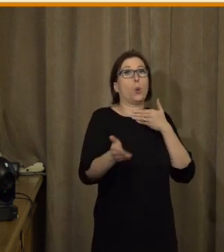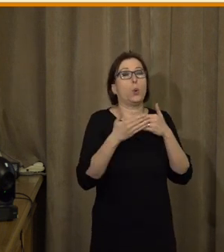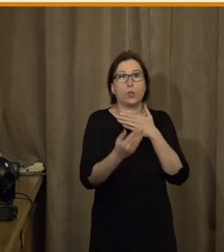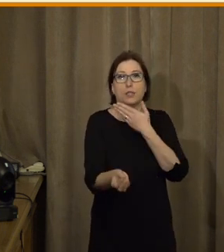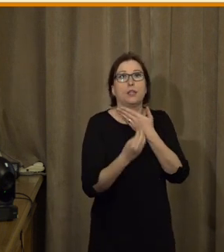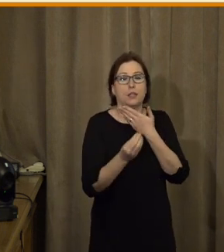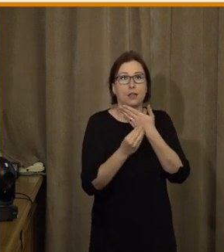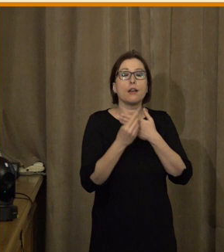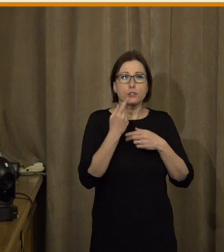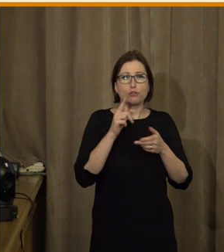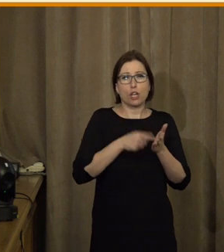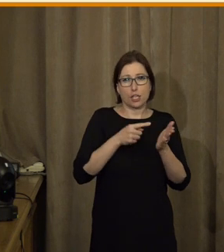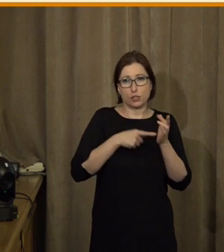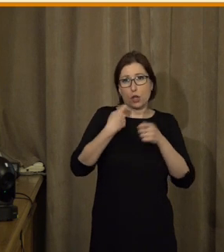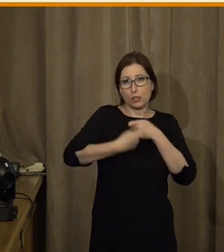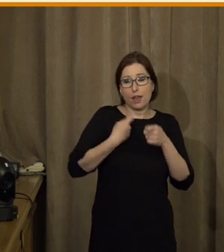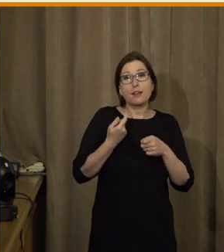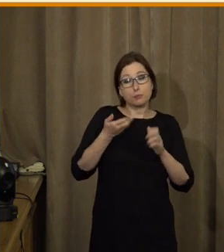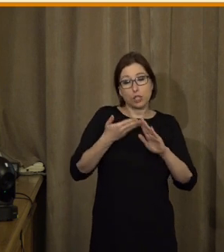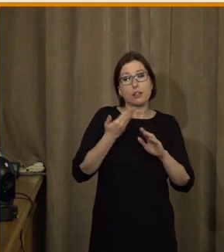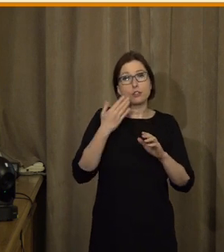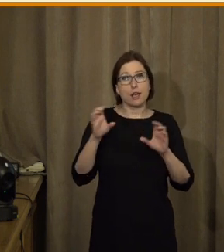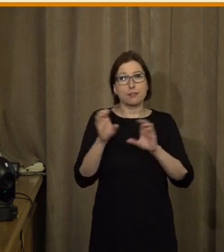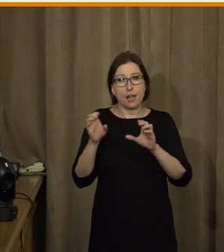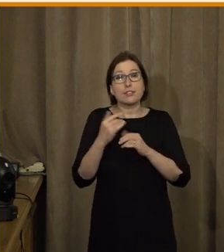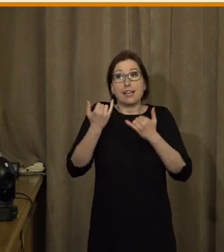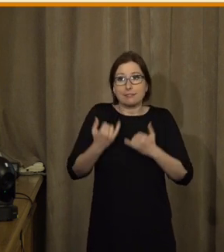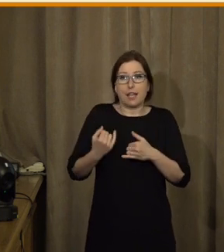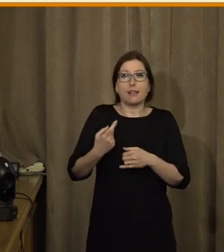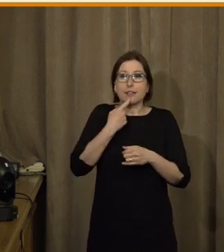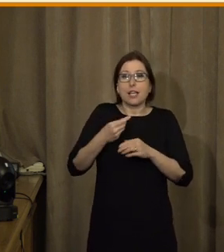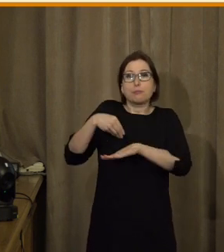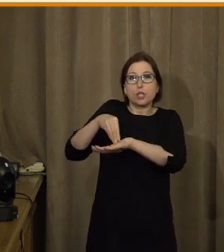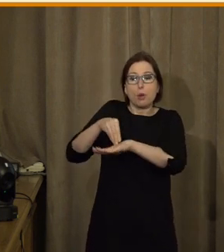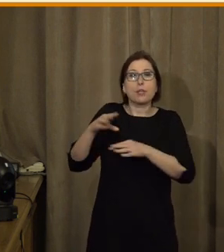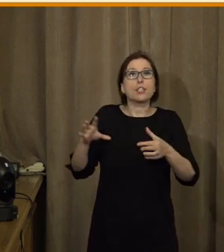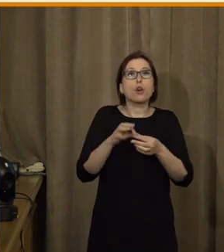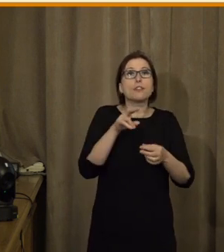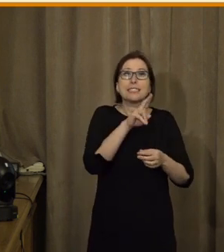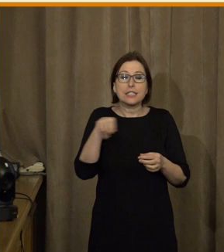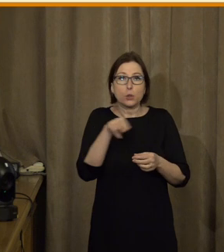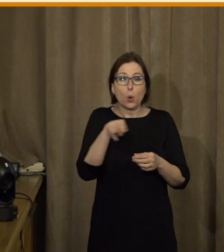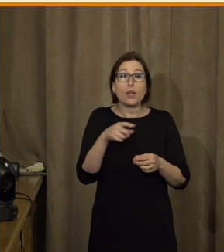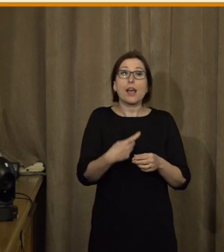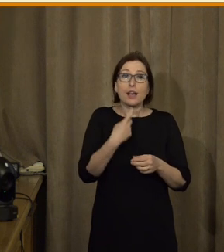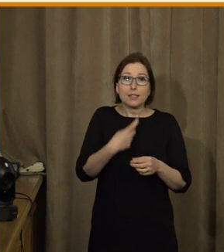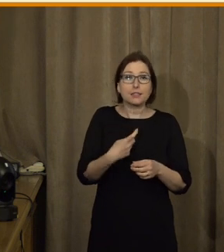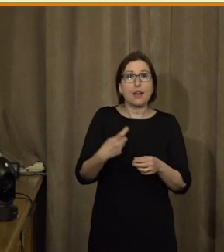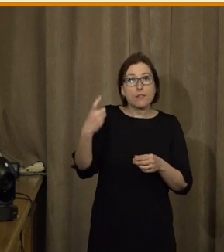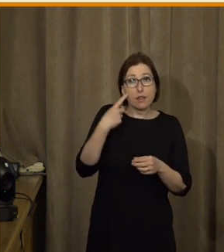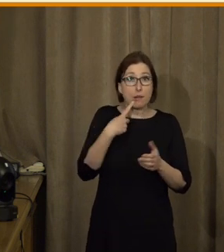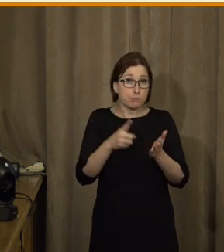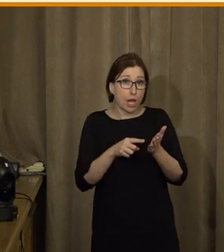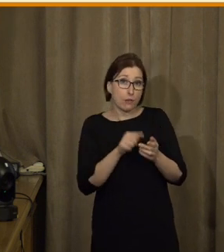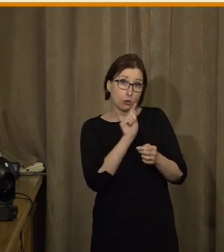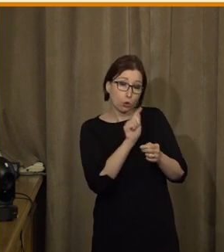chvíli, jako se to děje velmi často, veřejnoprávní televize pro nás není chce nějaké připomínky k titulkům a chce vědět, jestli tedy barva